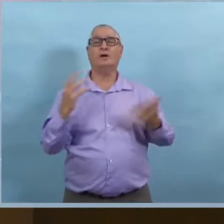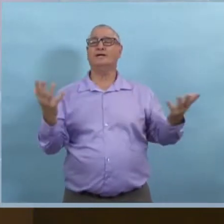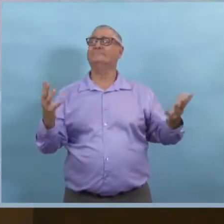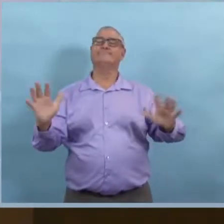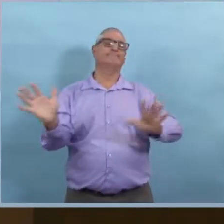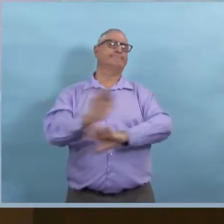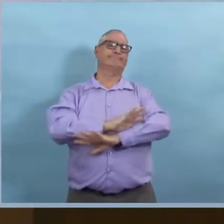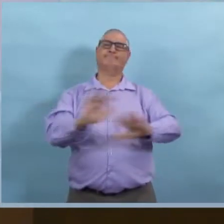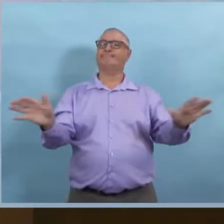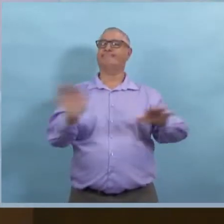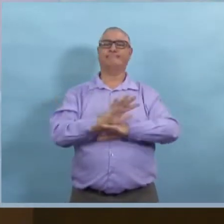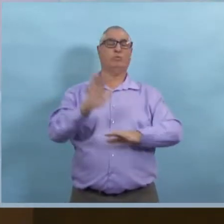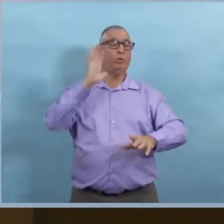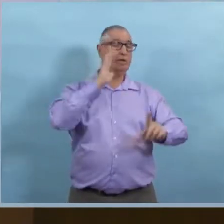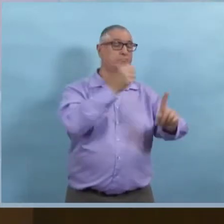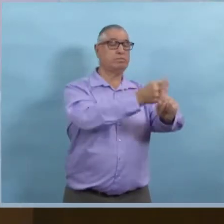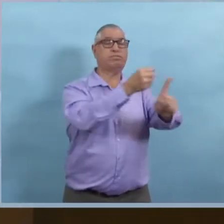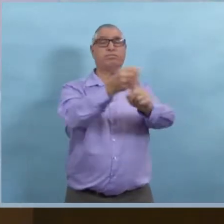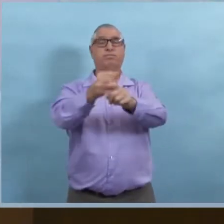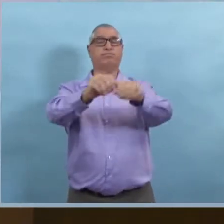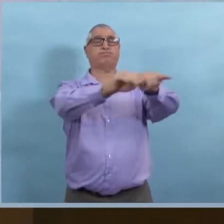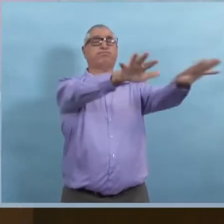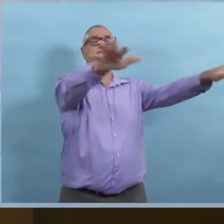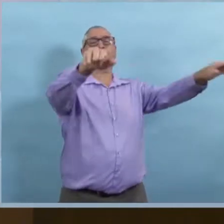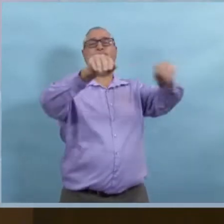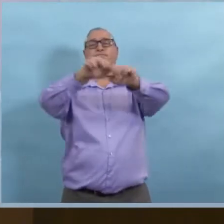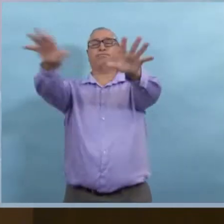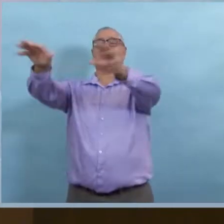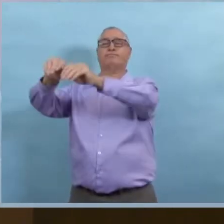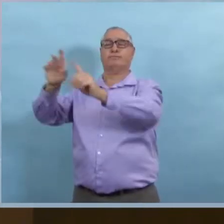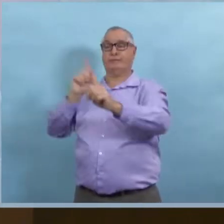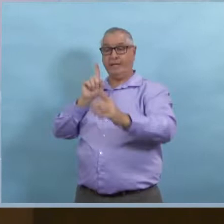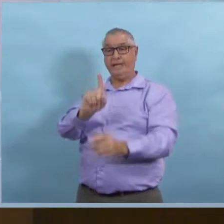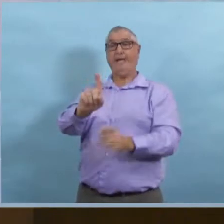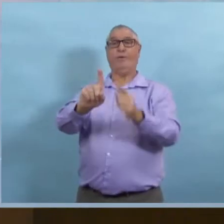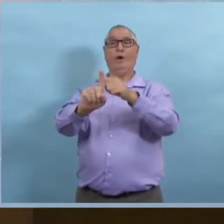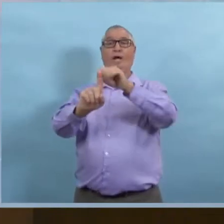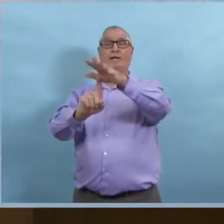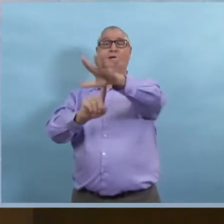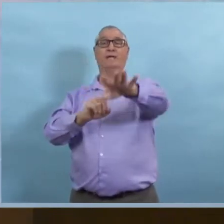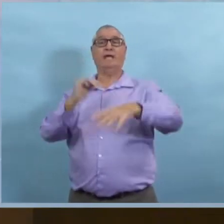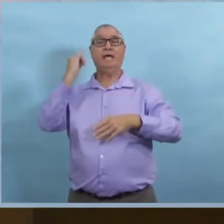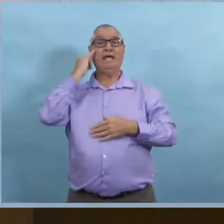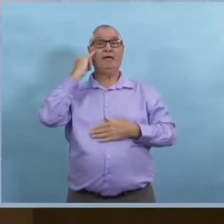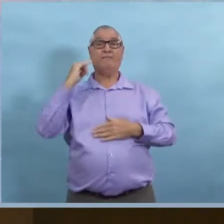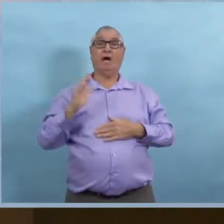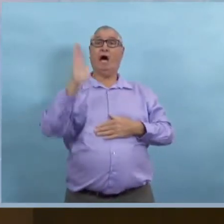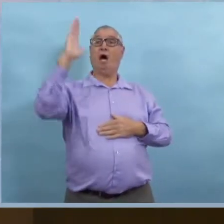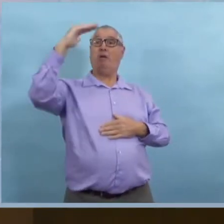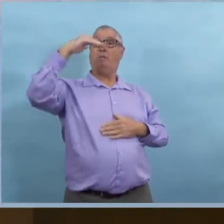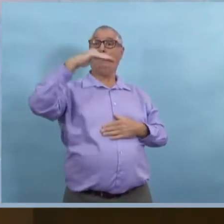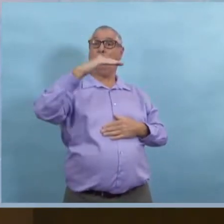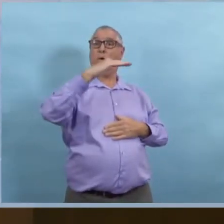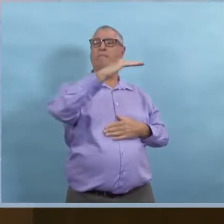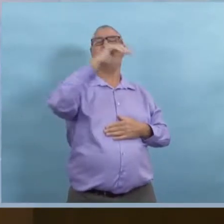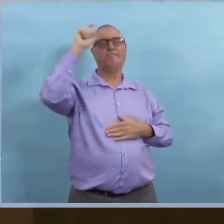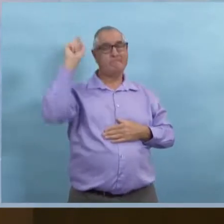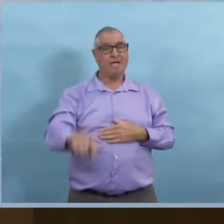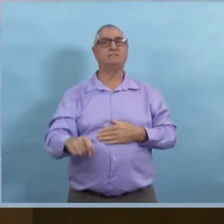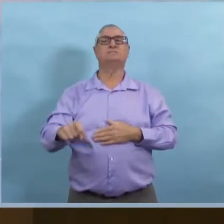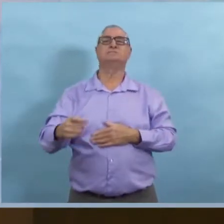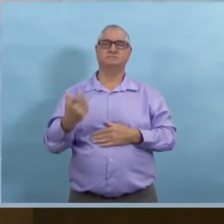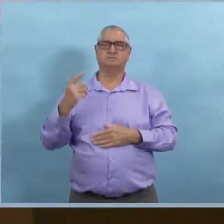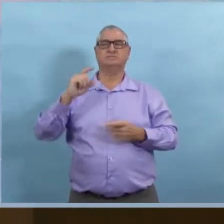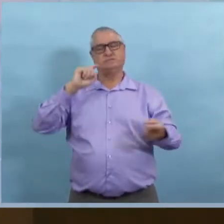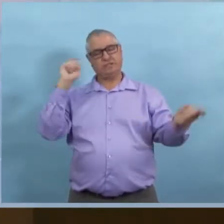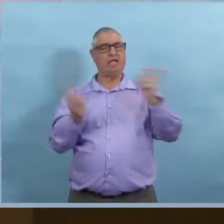gens qui sont allés au travail pendant qu'ils étaient malades. Pour que l'on puisse réussir à l'avenir, il faut que les gens arrêtent de